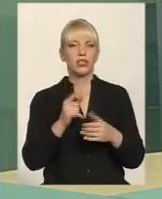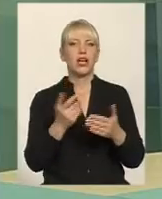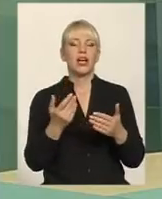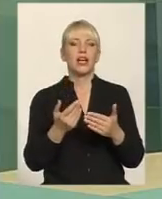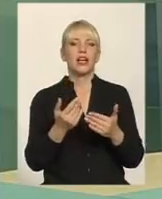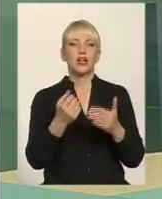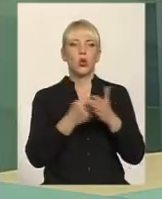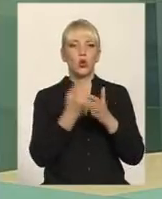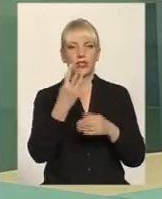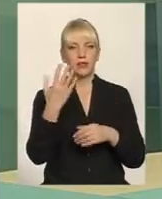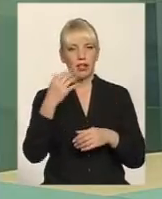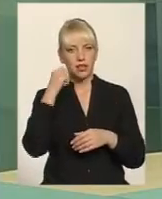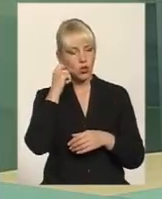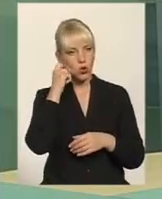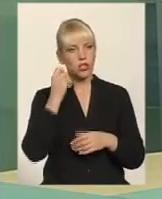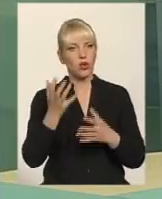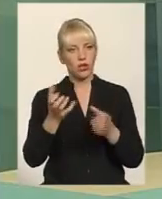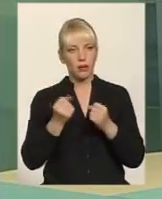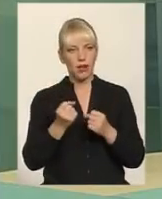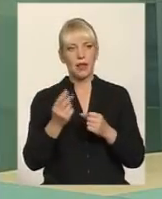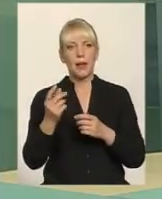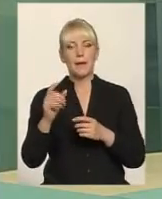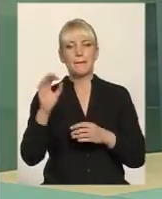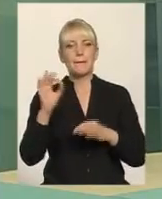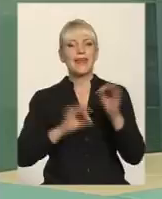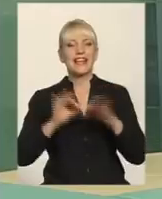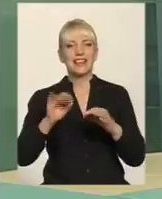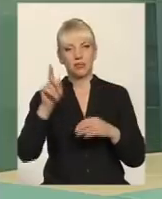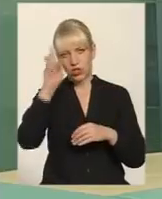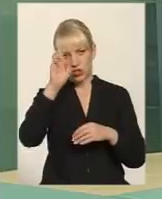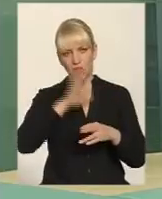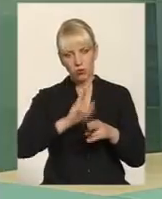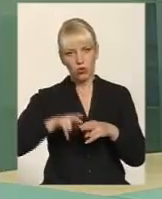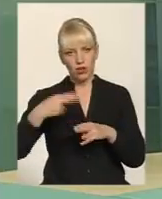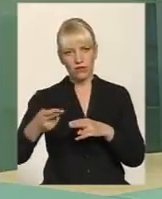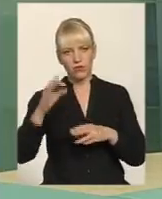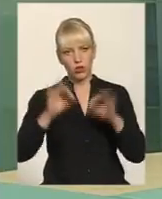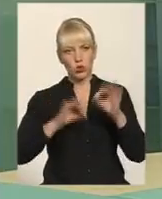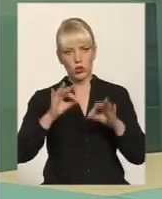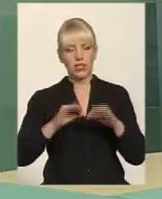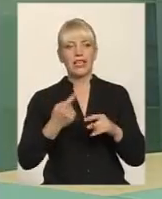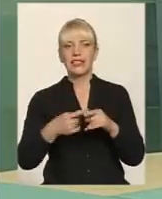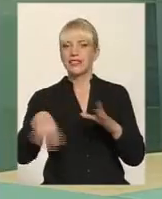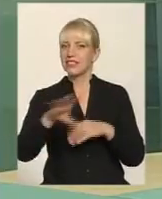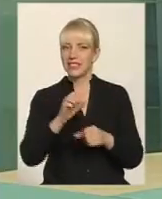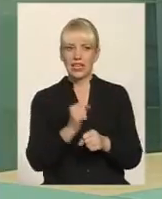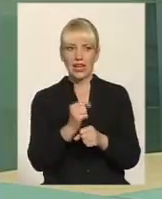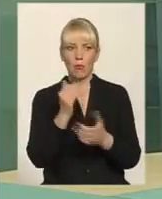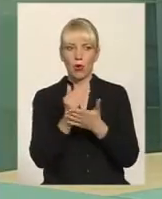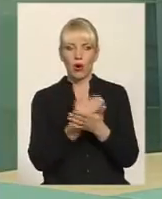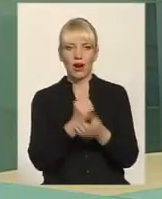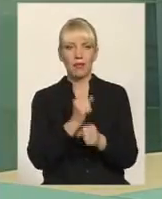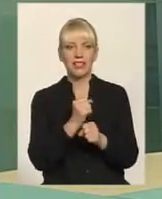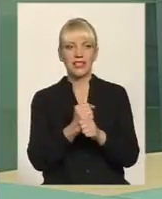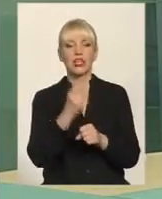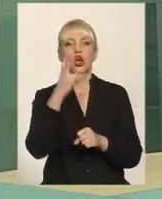і отримали пільгу. Тобто там тоді держава гасила відсоток, тоді, коли були кошти. Ці всі програми сьогодні діють, на ці